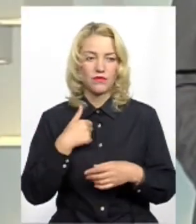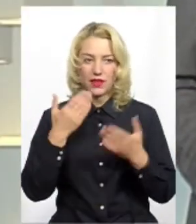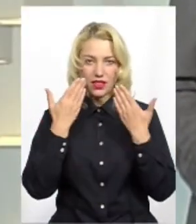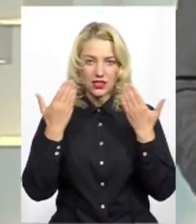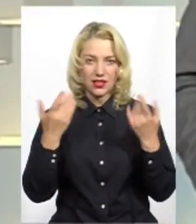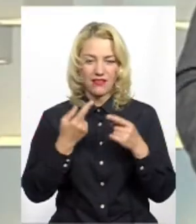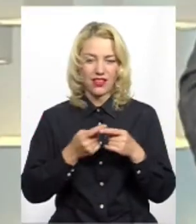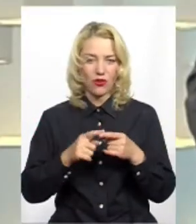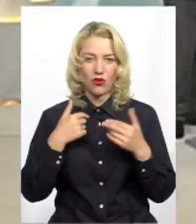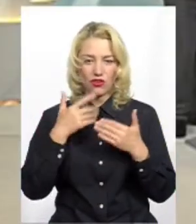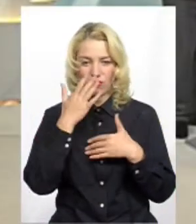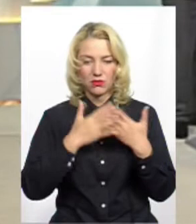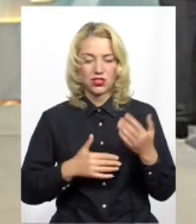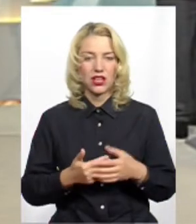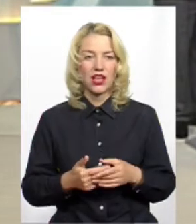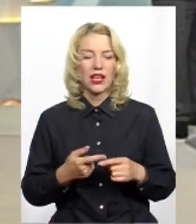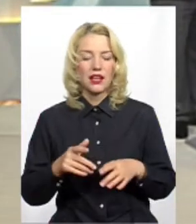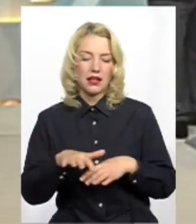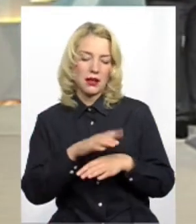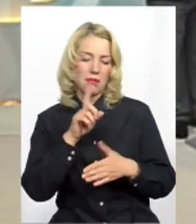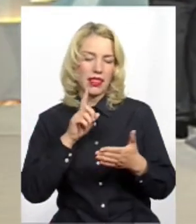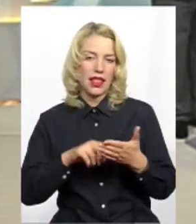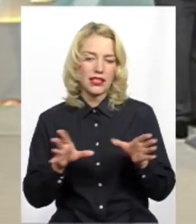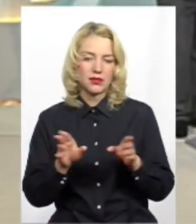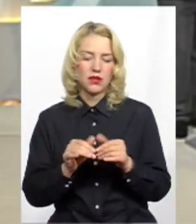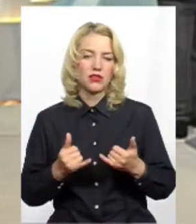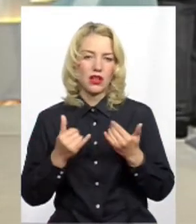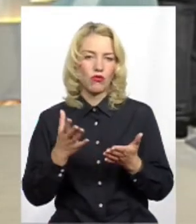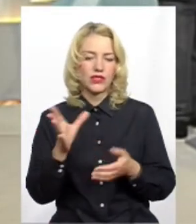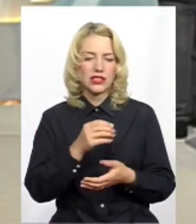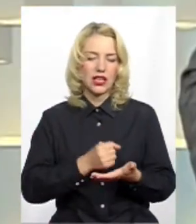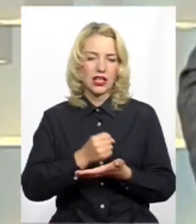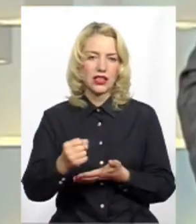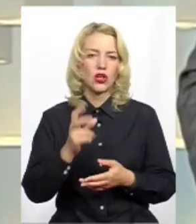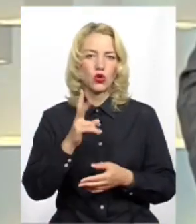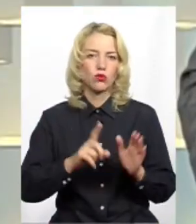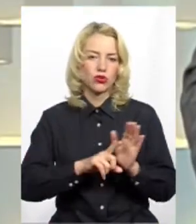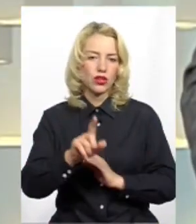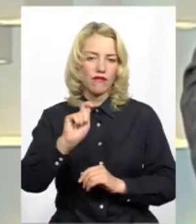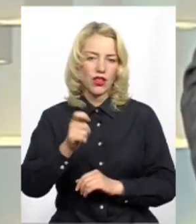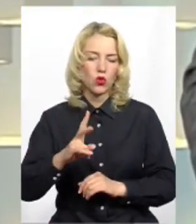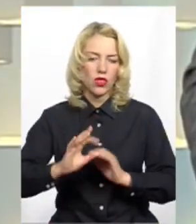знав я такого, вибачте. І питання спільне для всіх кандидатів. Хто розпочав війну на Сході України?